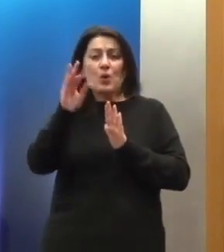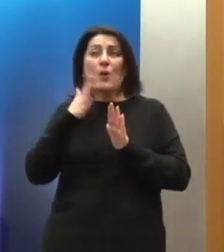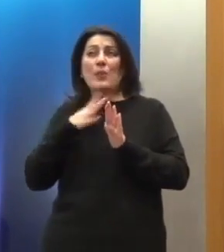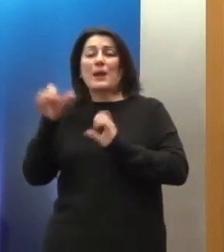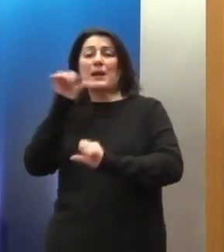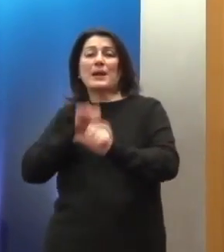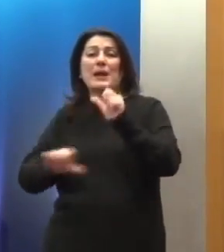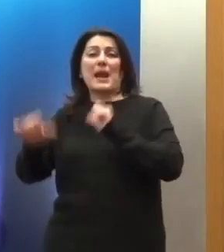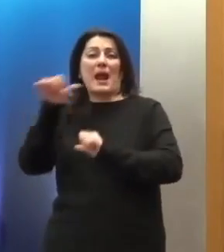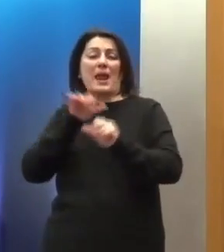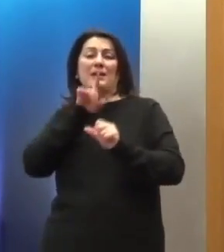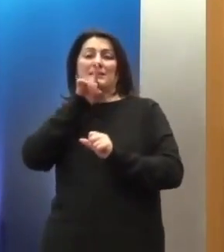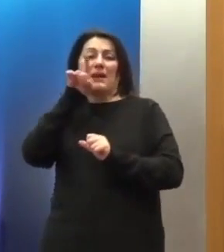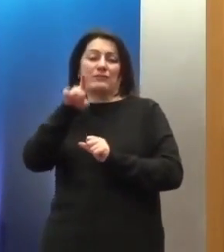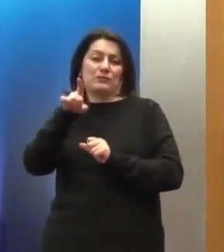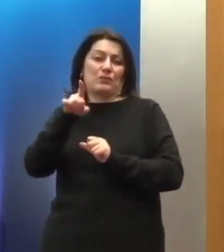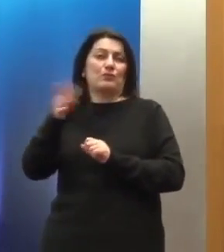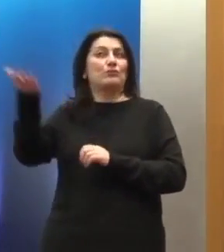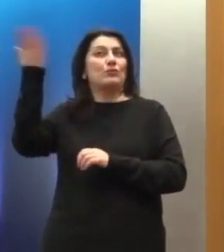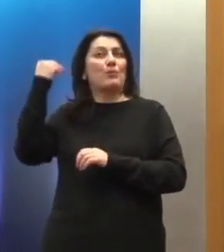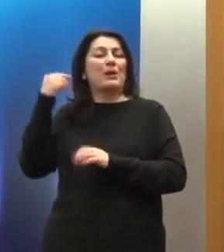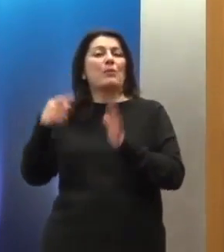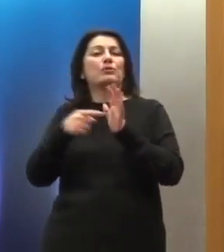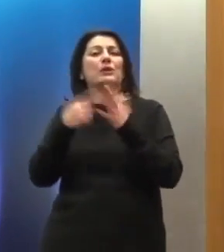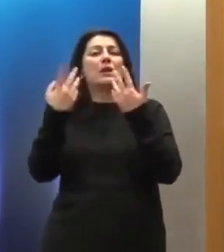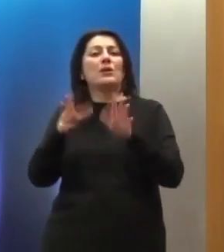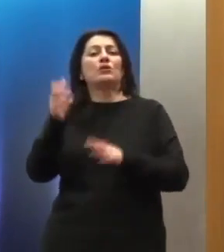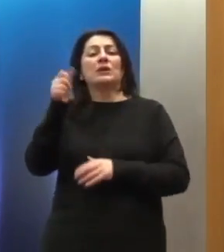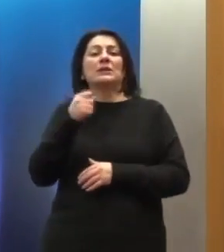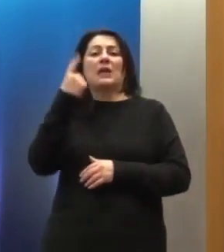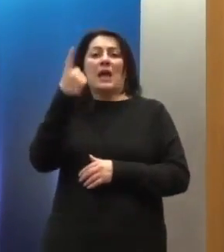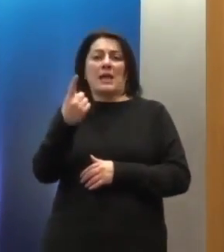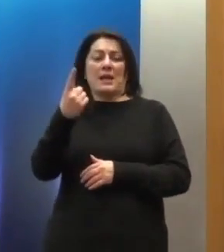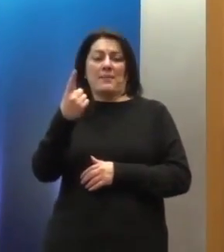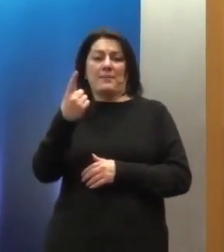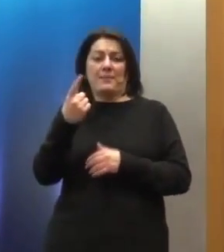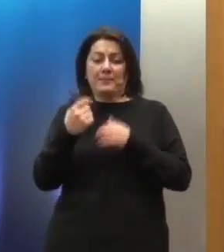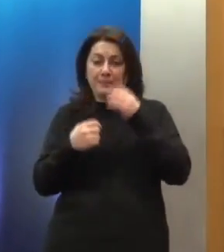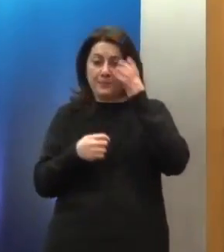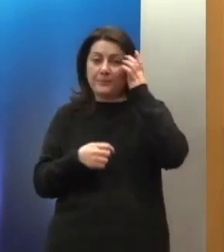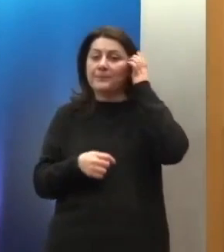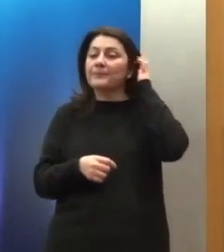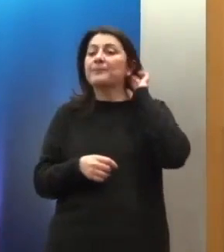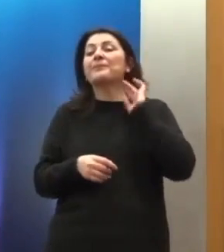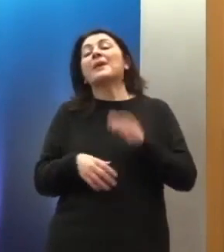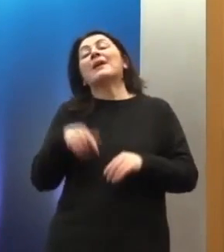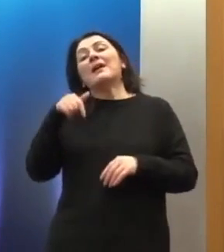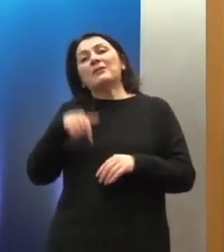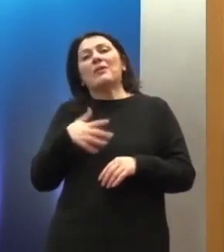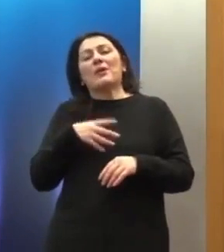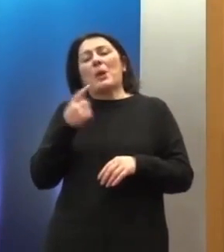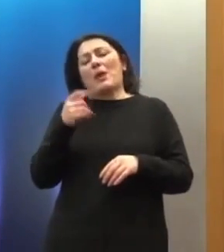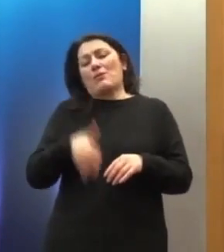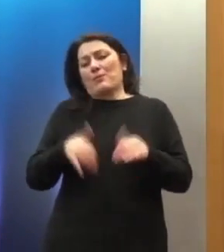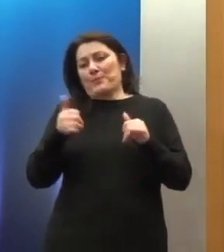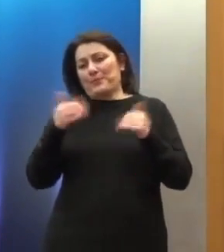ΤΑΕΝΑ στο δίκαιο της Ευρωπαϊκής Ένωσης. Έχουμε, και για να πούμε, μια που λέμε διάφορα αστεία τέτοια, η